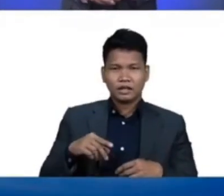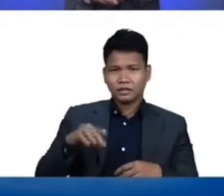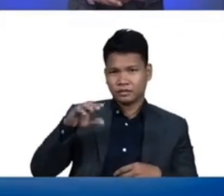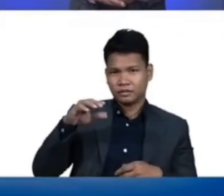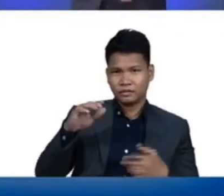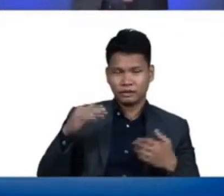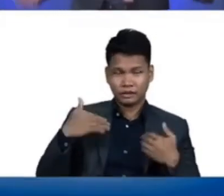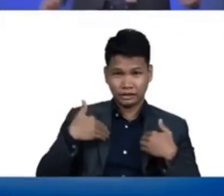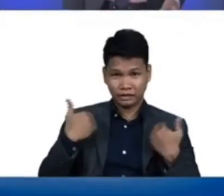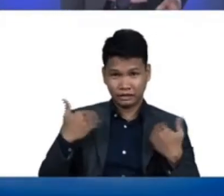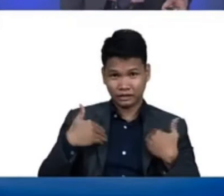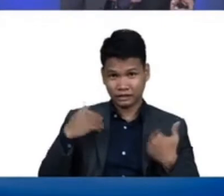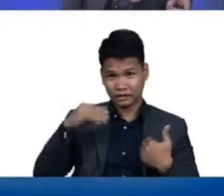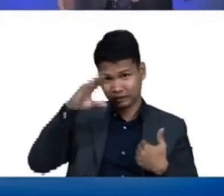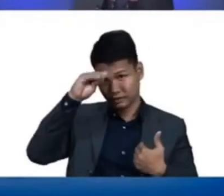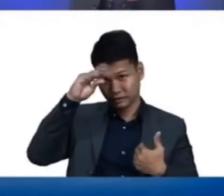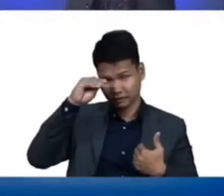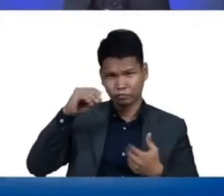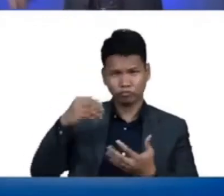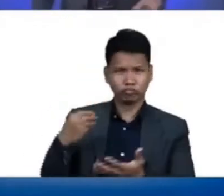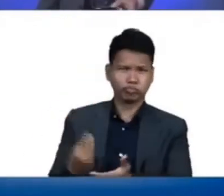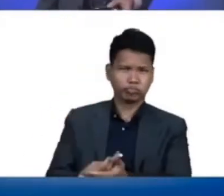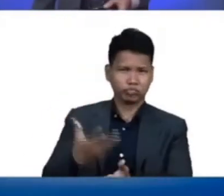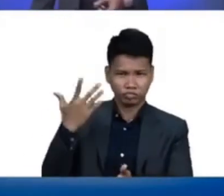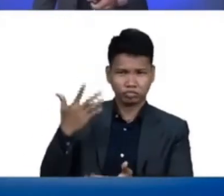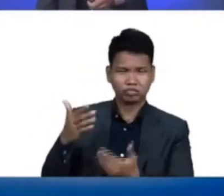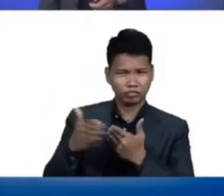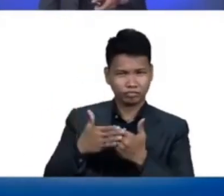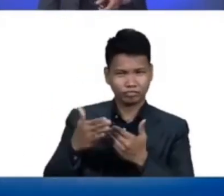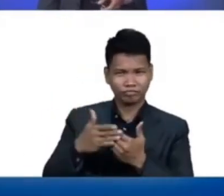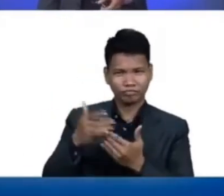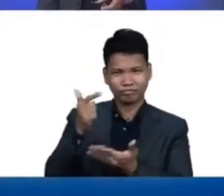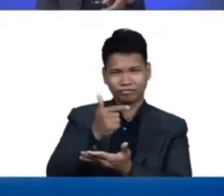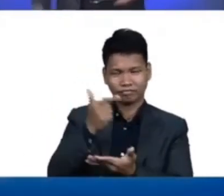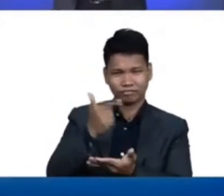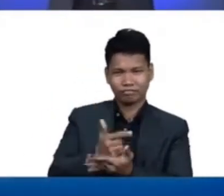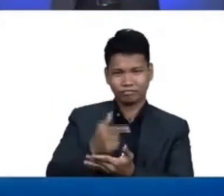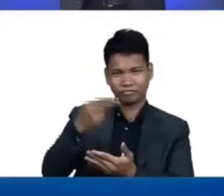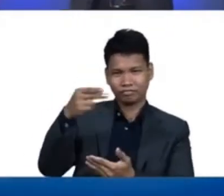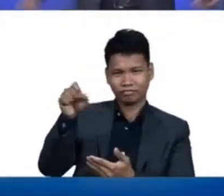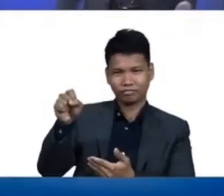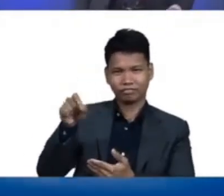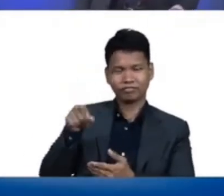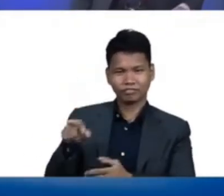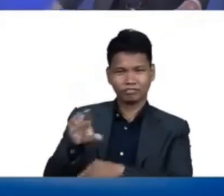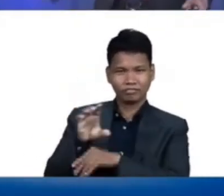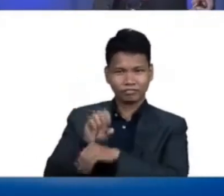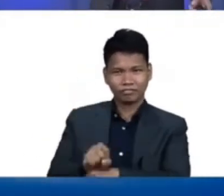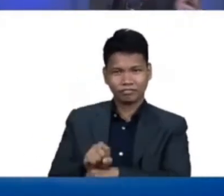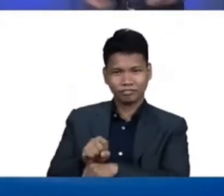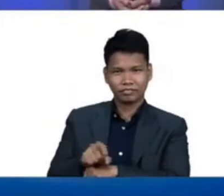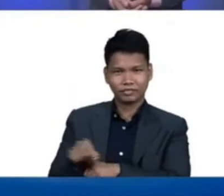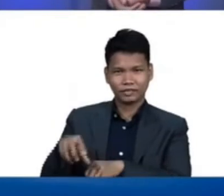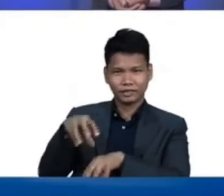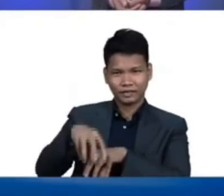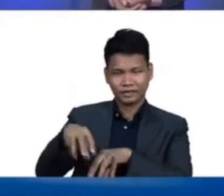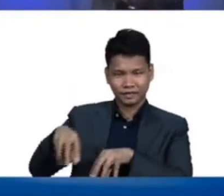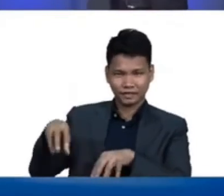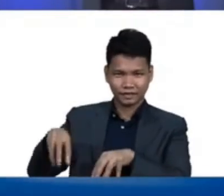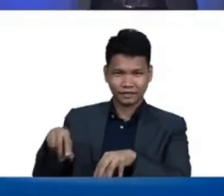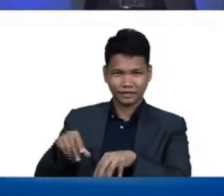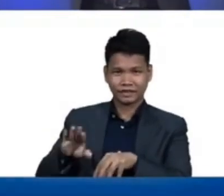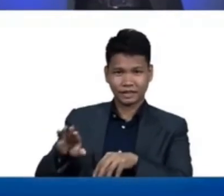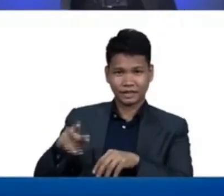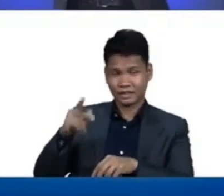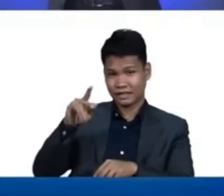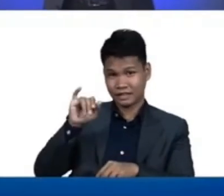tao familia and was about to graduate from high school it was a custom in that affluent neighborhood na